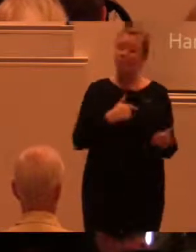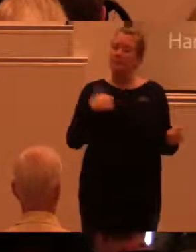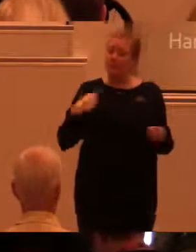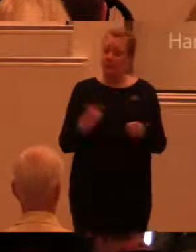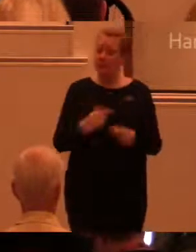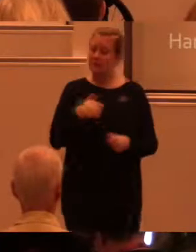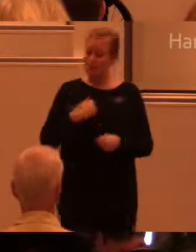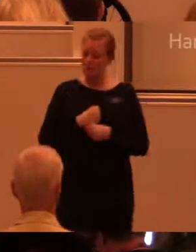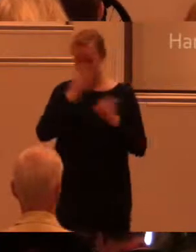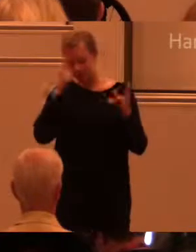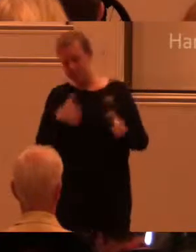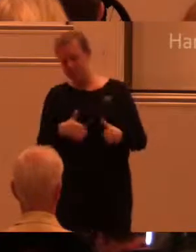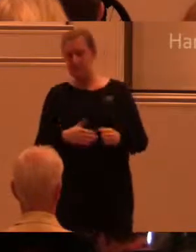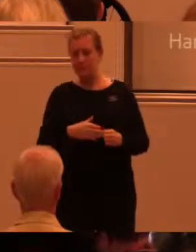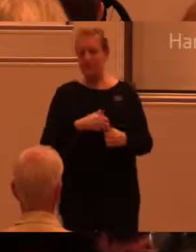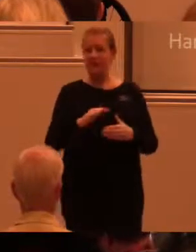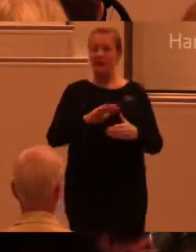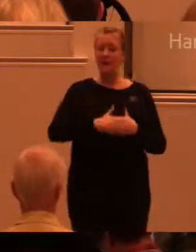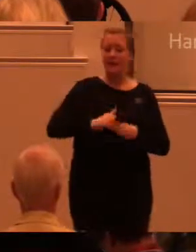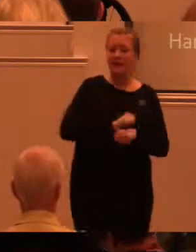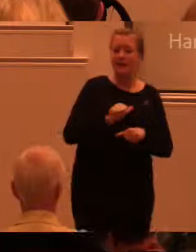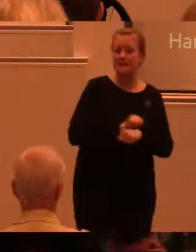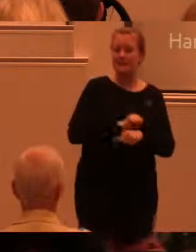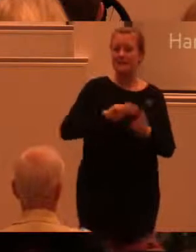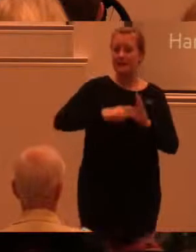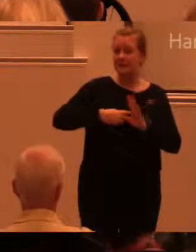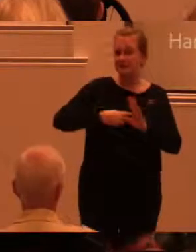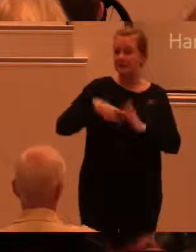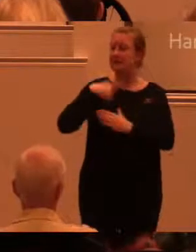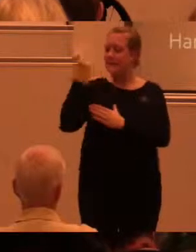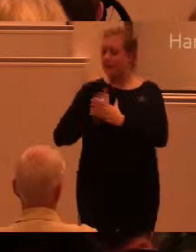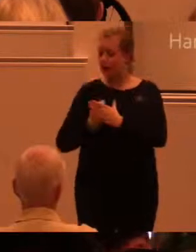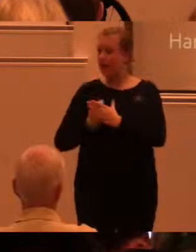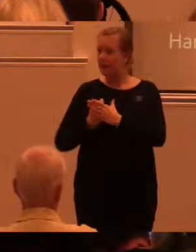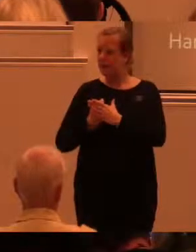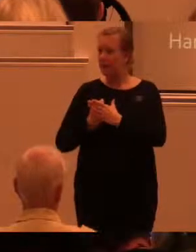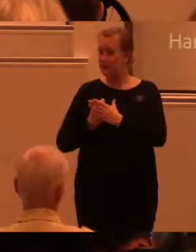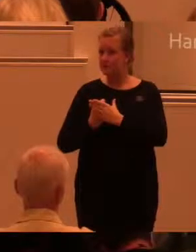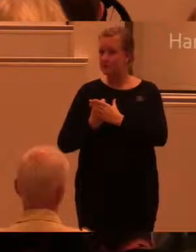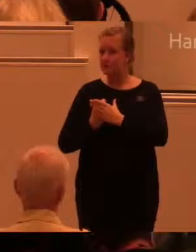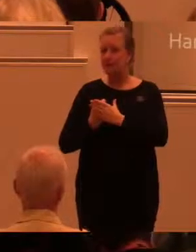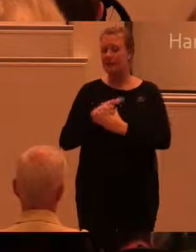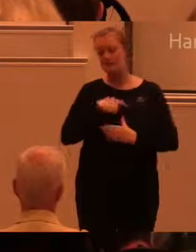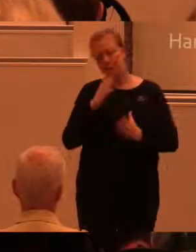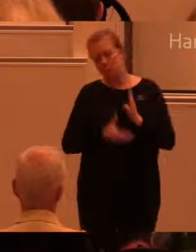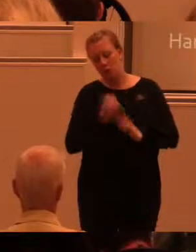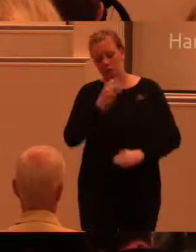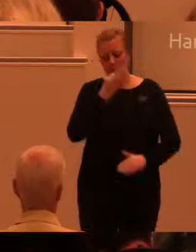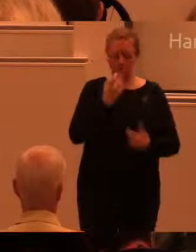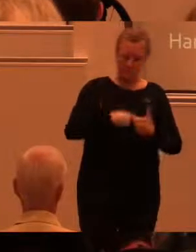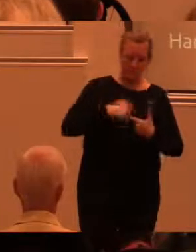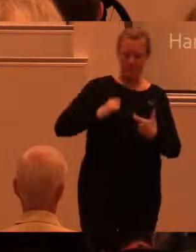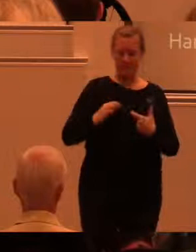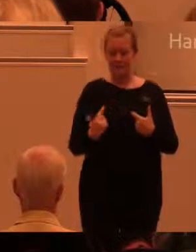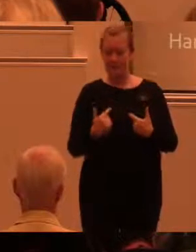bland annat med rehabiliteringsteknik och design. Så vi närmar oss frågor som delaktighet,